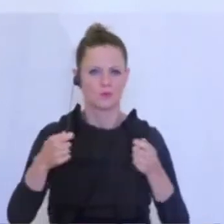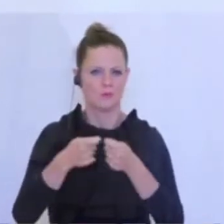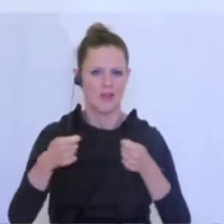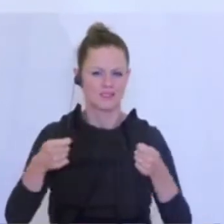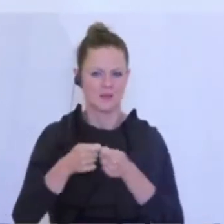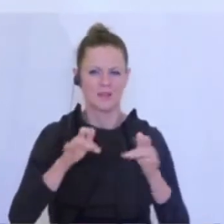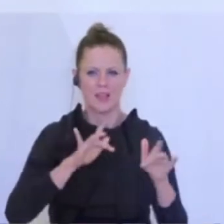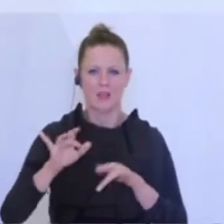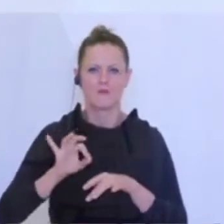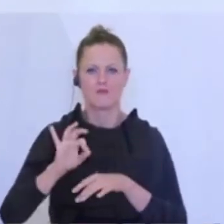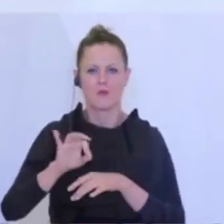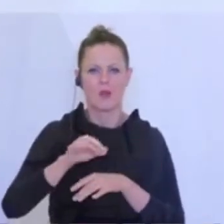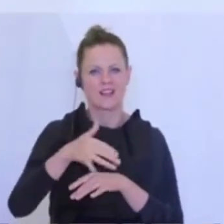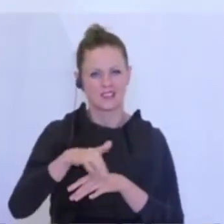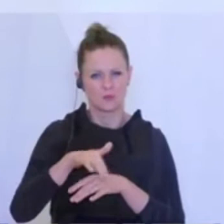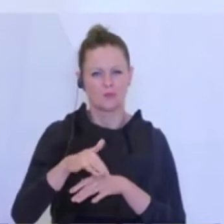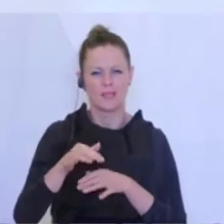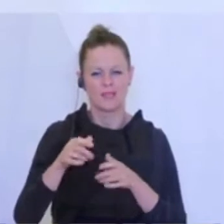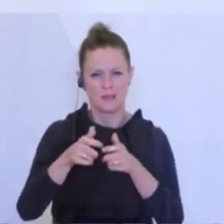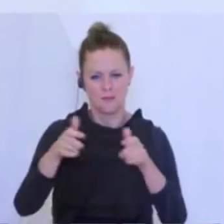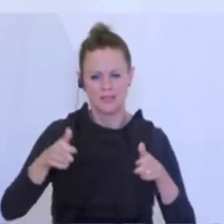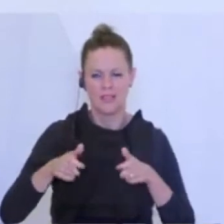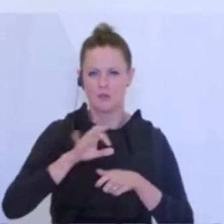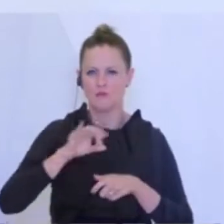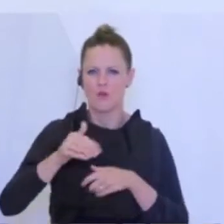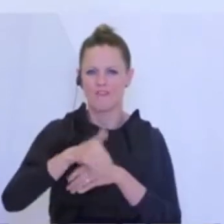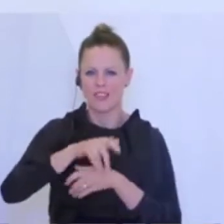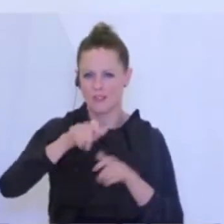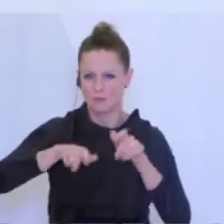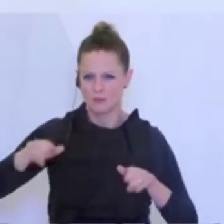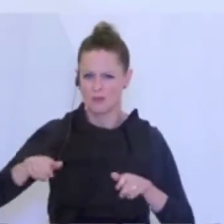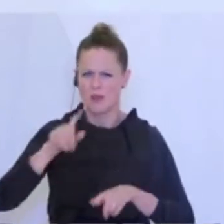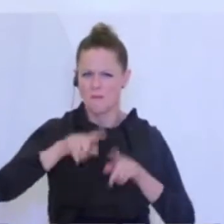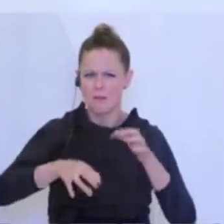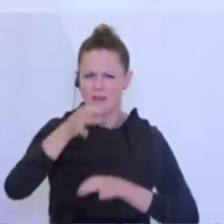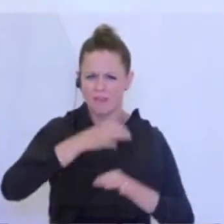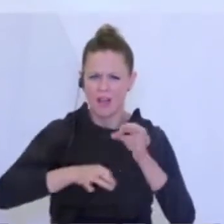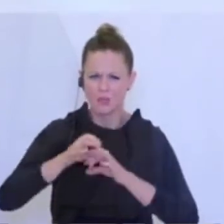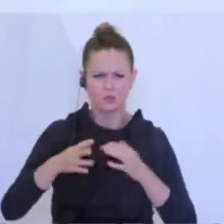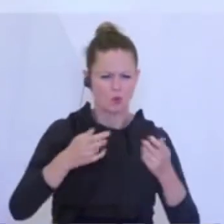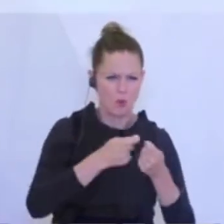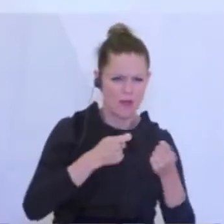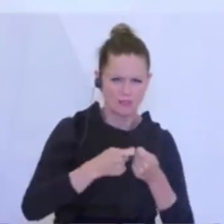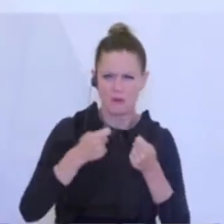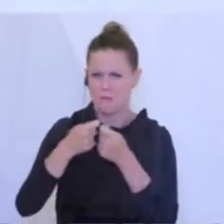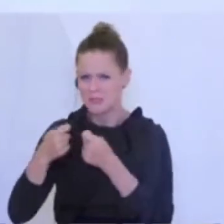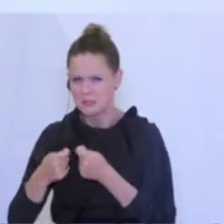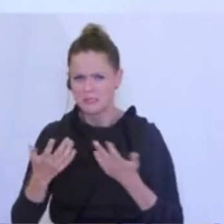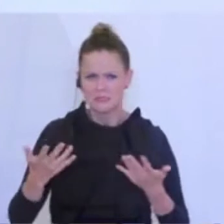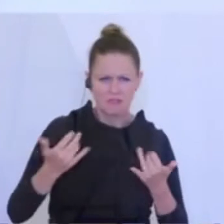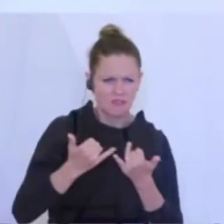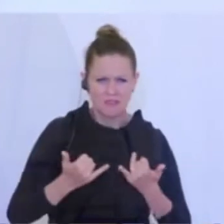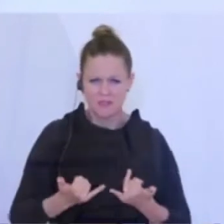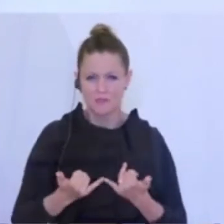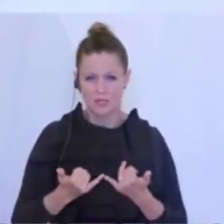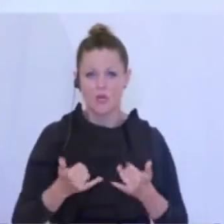das Gastronomiepaket für die Wirtinnen und Wirte, weil da manchmal gefragt wird, diese Maßnahme ist nur zu viel, diese, diese. Aber man